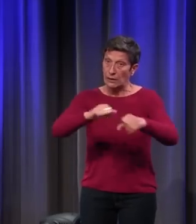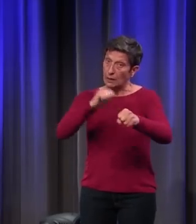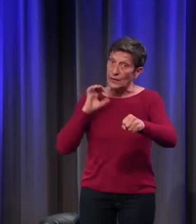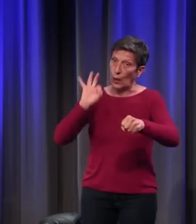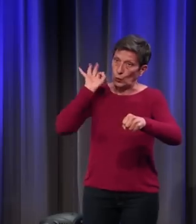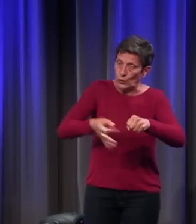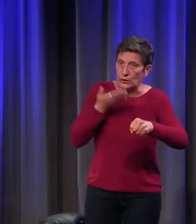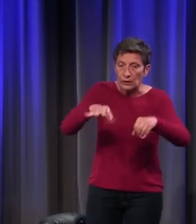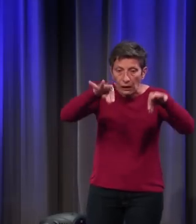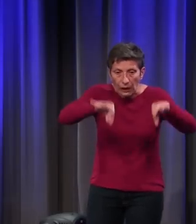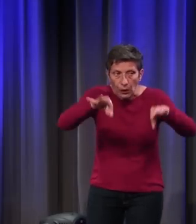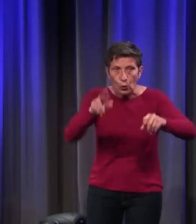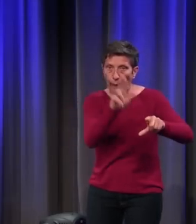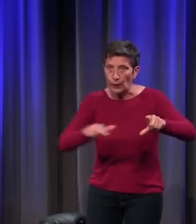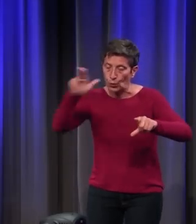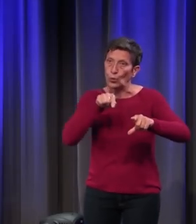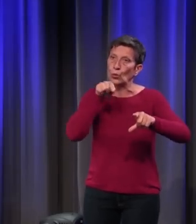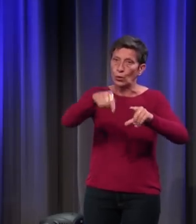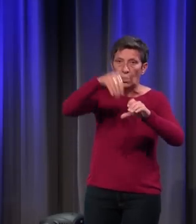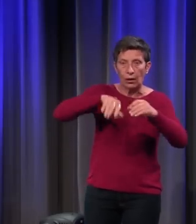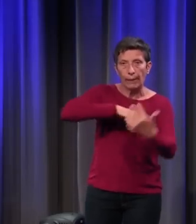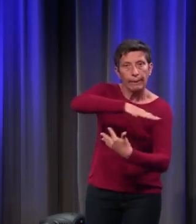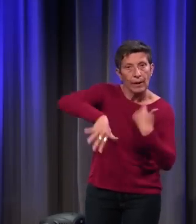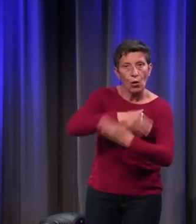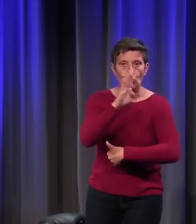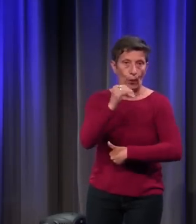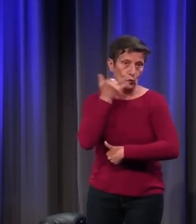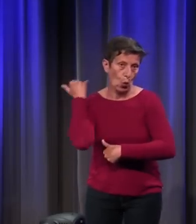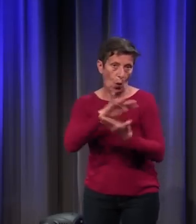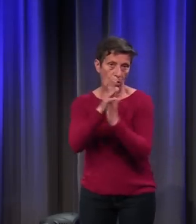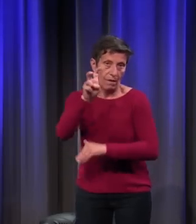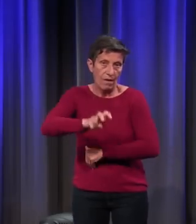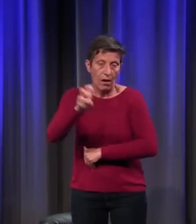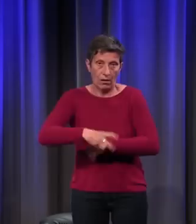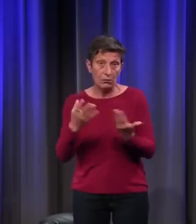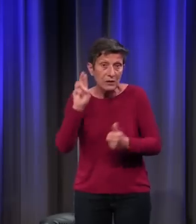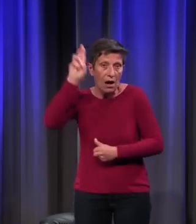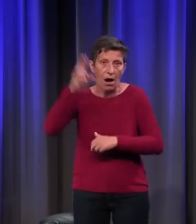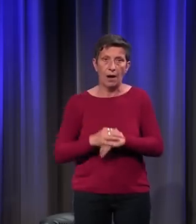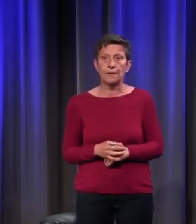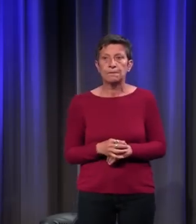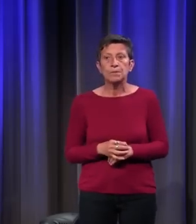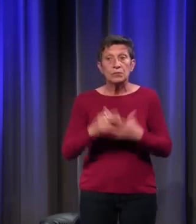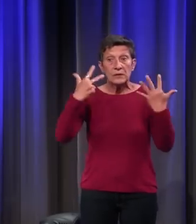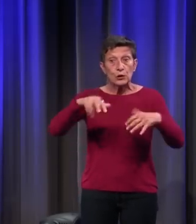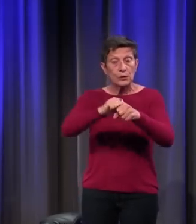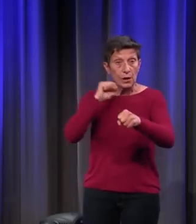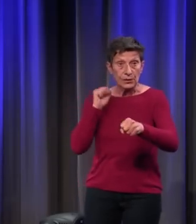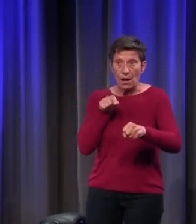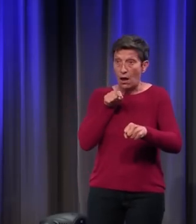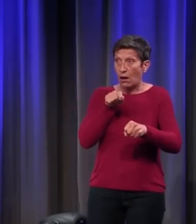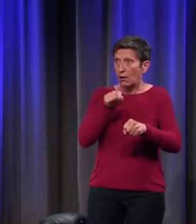en teinture ou en peinture du mélange de bleu et de jaune. Et ça reste rare. Au XVIIIe siècle encore, sous Louis